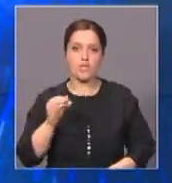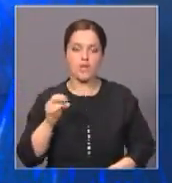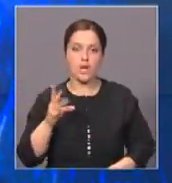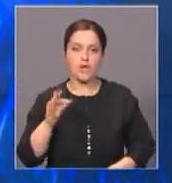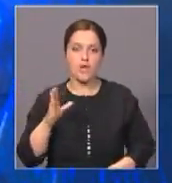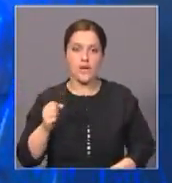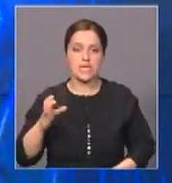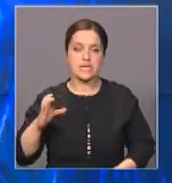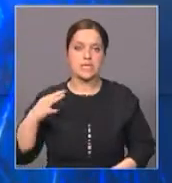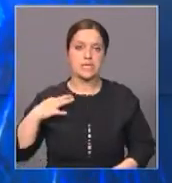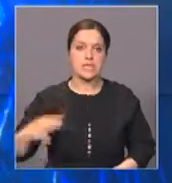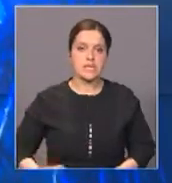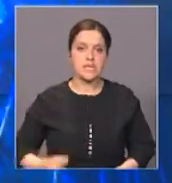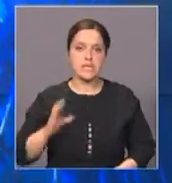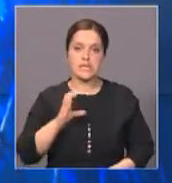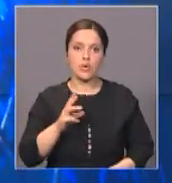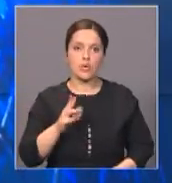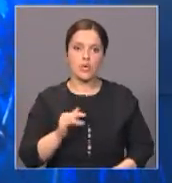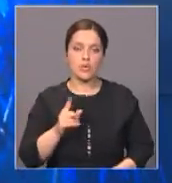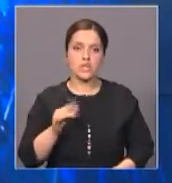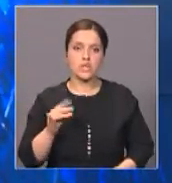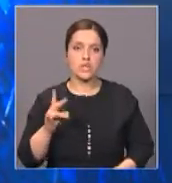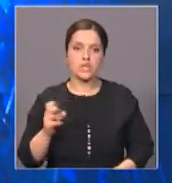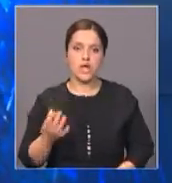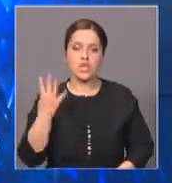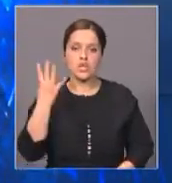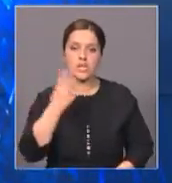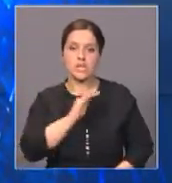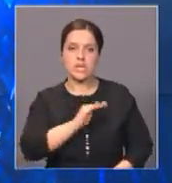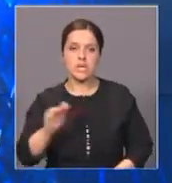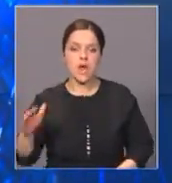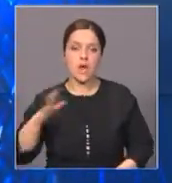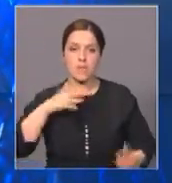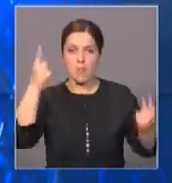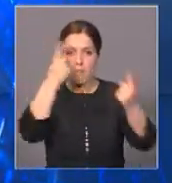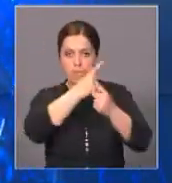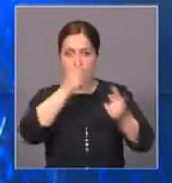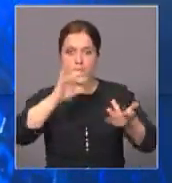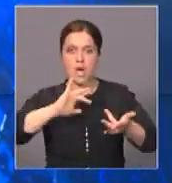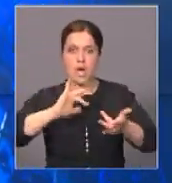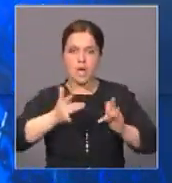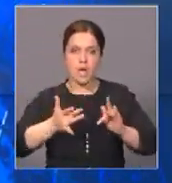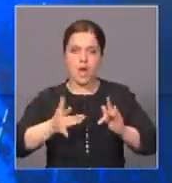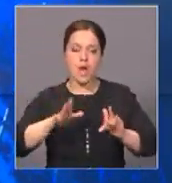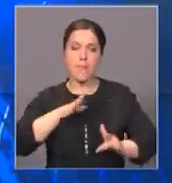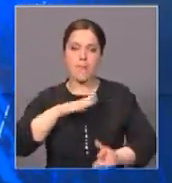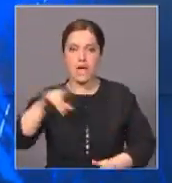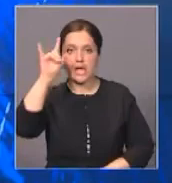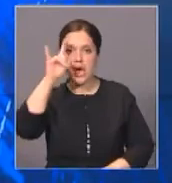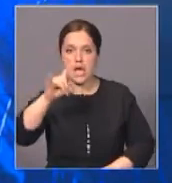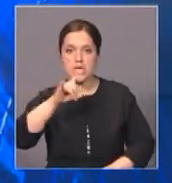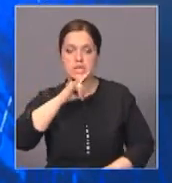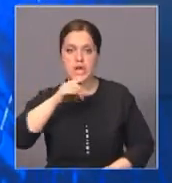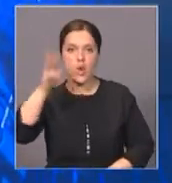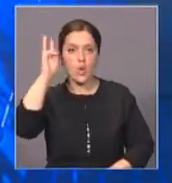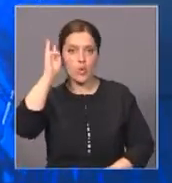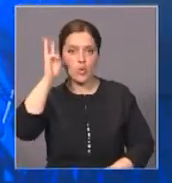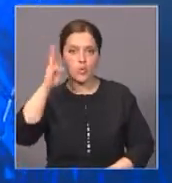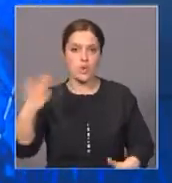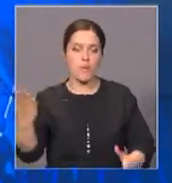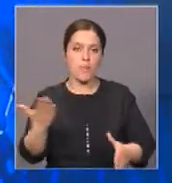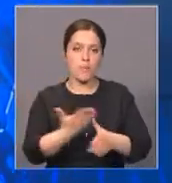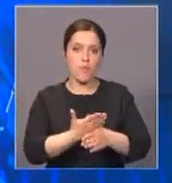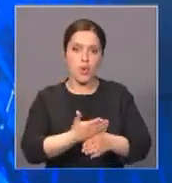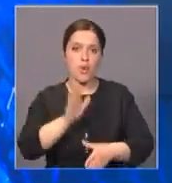Светлана Кузина с четырьмя детьми сообщил в Твиттер официальный представитель МИД страны Алтай Абибулаев. Казахстанские консулы окажут